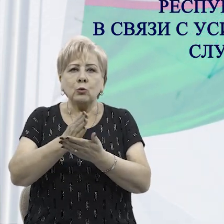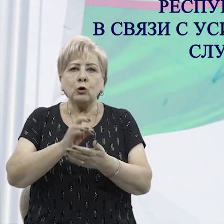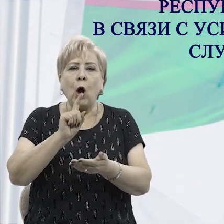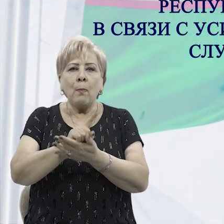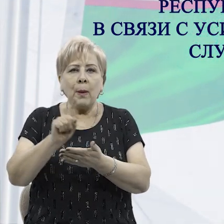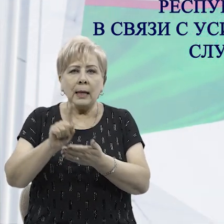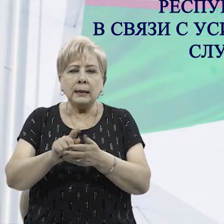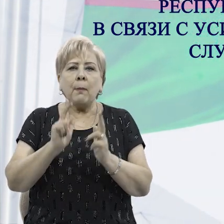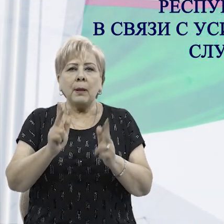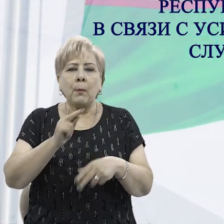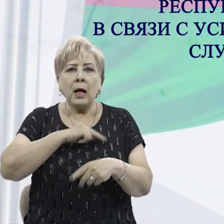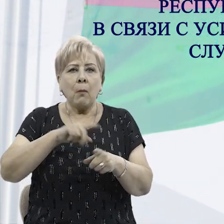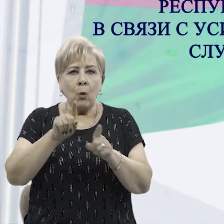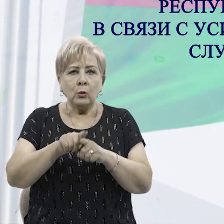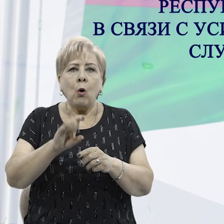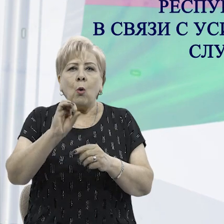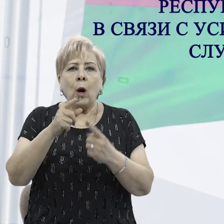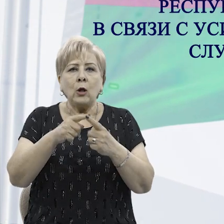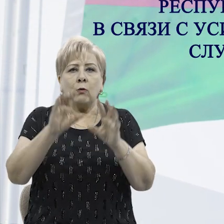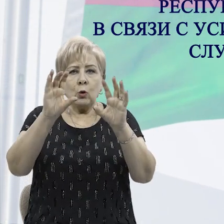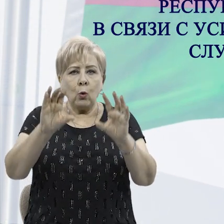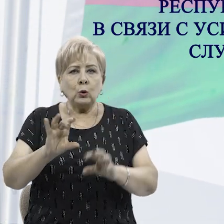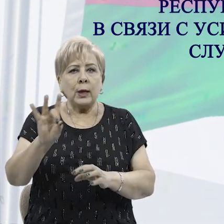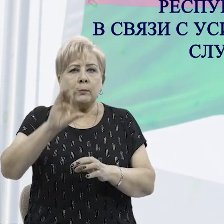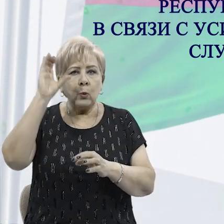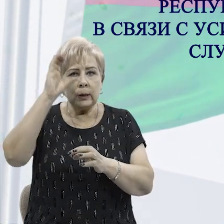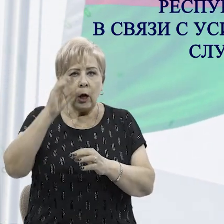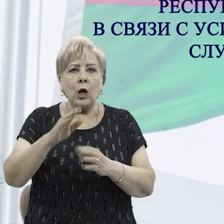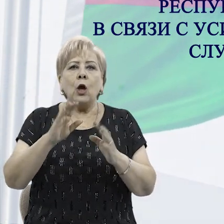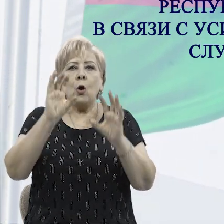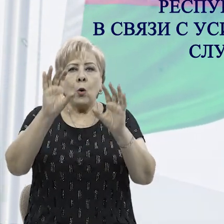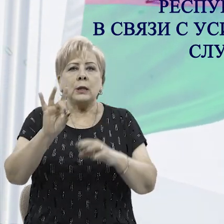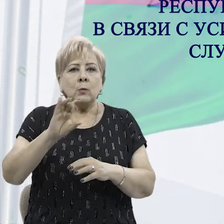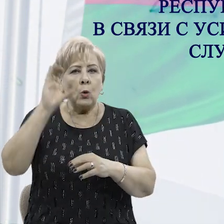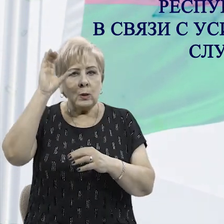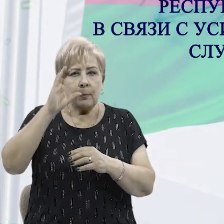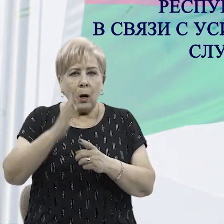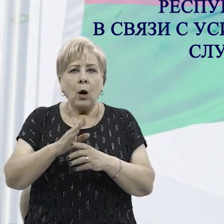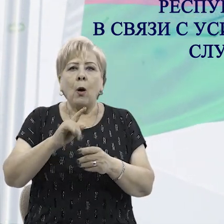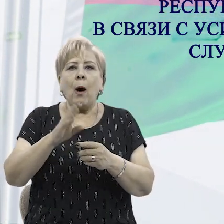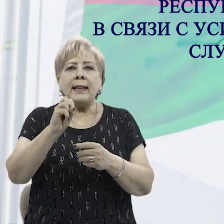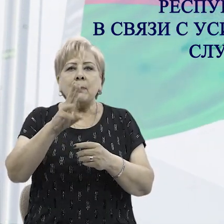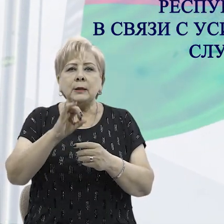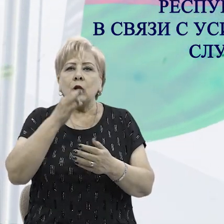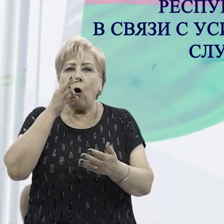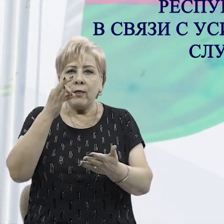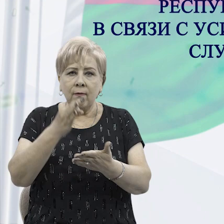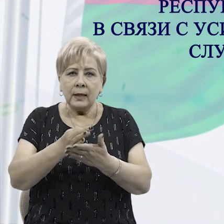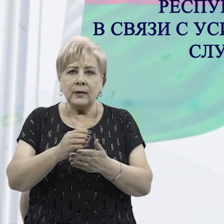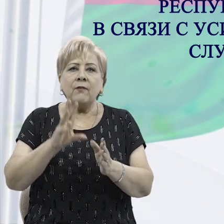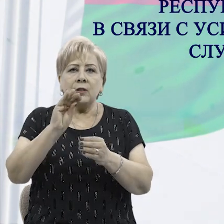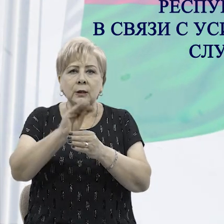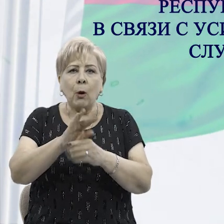обязанностей педагогическими работниками в Уголовный кодекс Республики Узбекистан и Кодекс Республики Узбекистан об административной ответственности